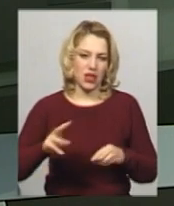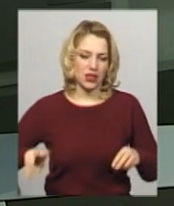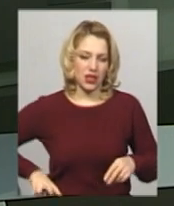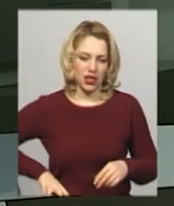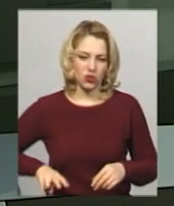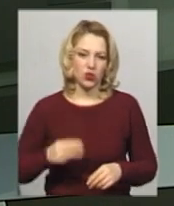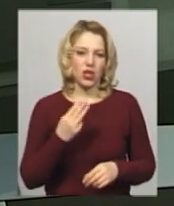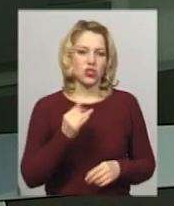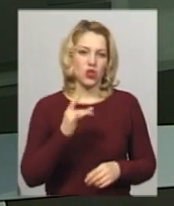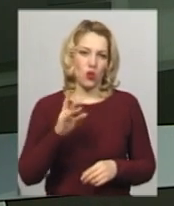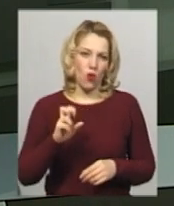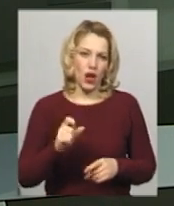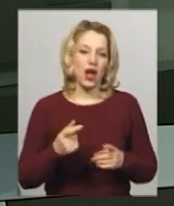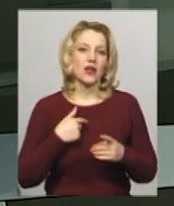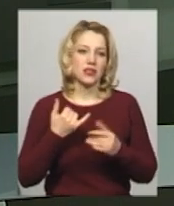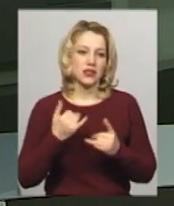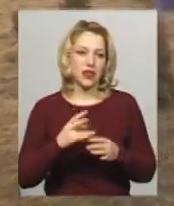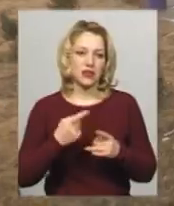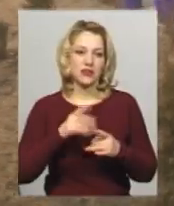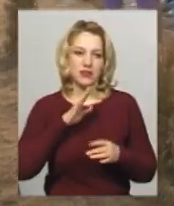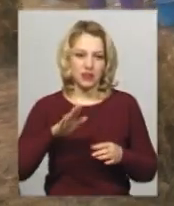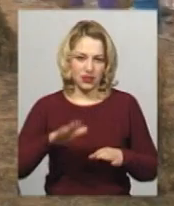загортовуються, школярі бачила Леся Боровець.